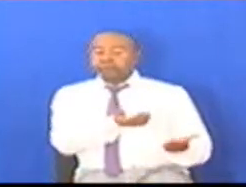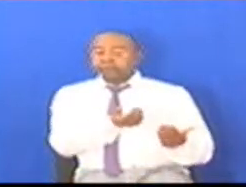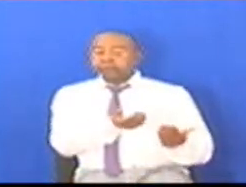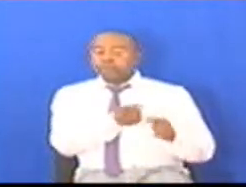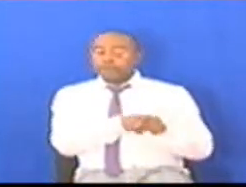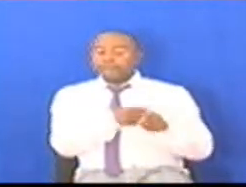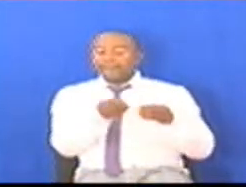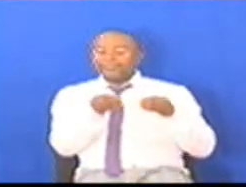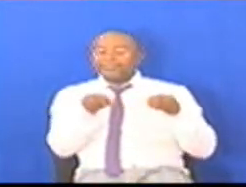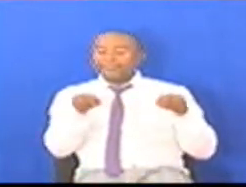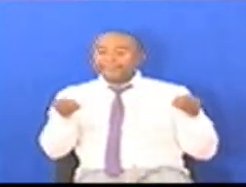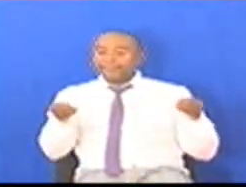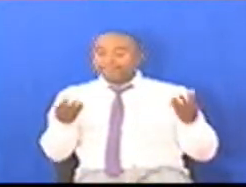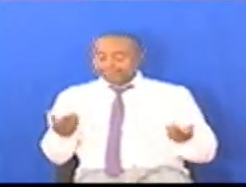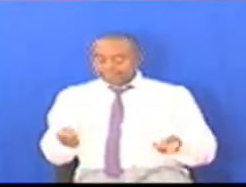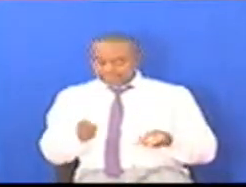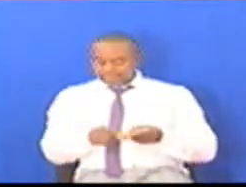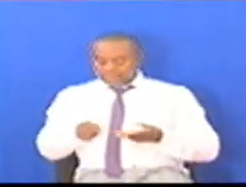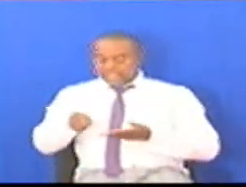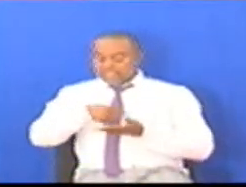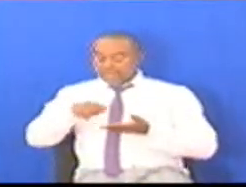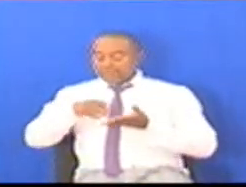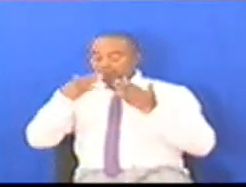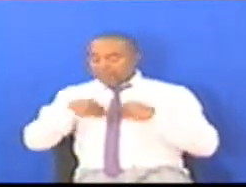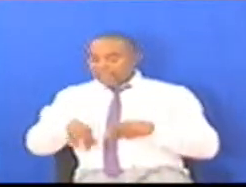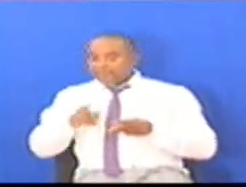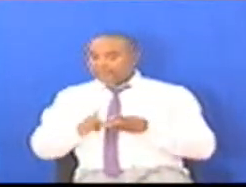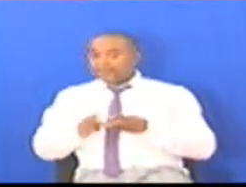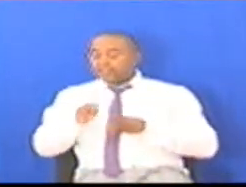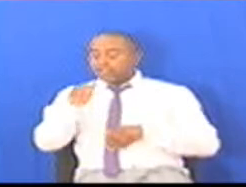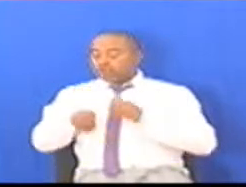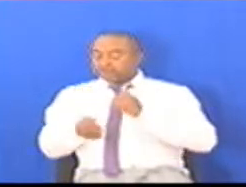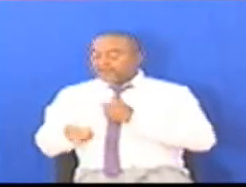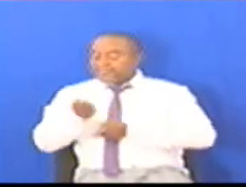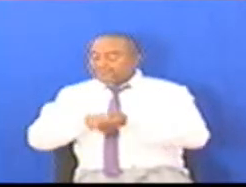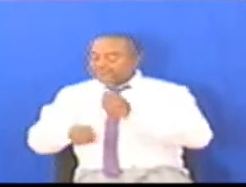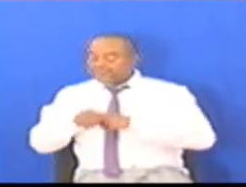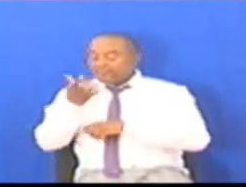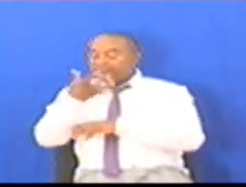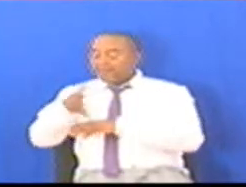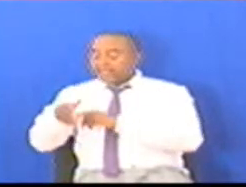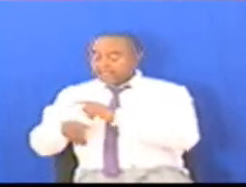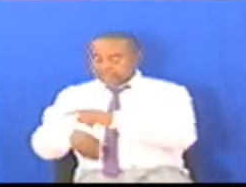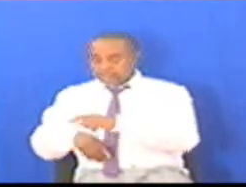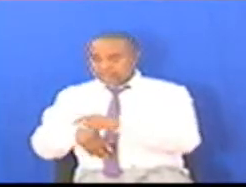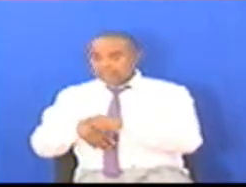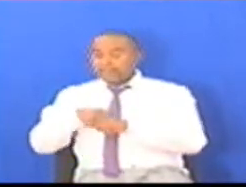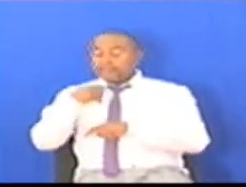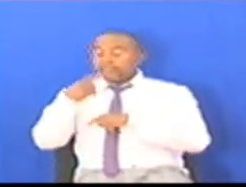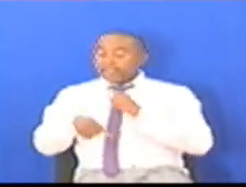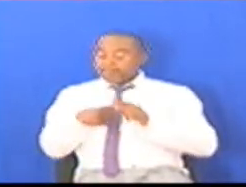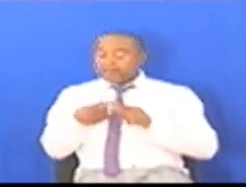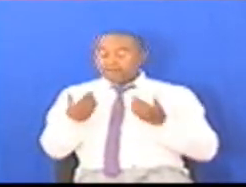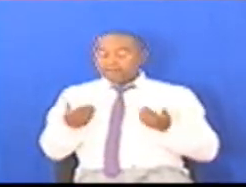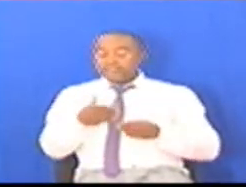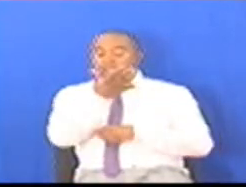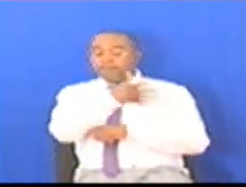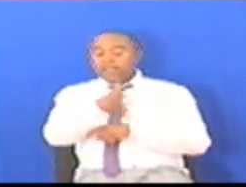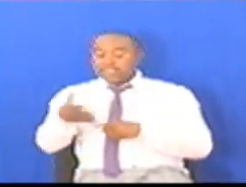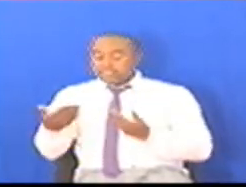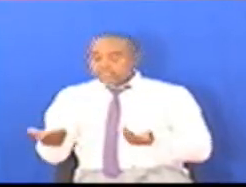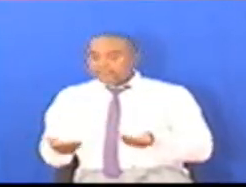Vituo vya afya katha Ujenzi wa visima vya maji Na mbradi mikubwa ya maji Na andolea sasa hivi mbradi